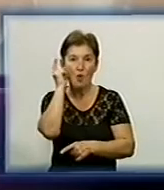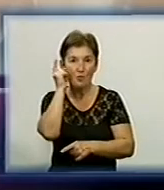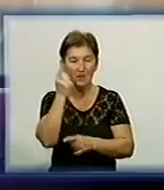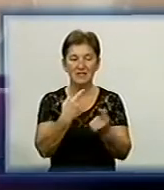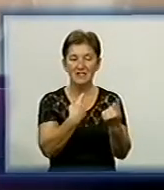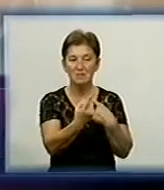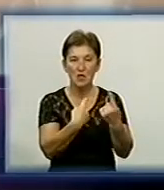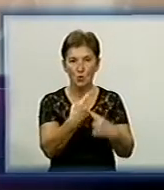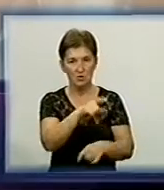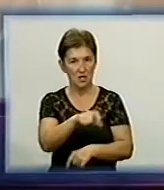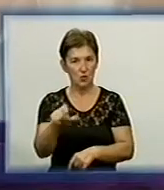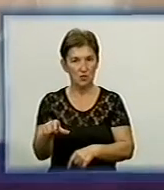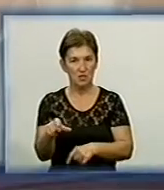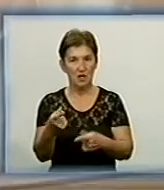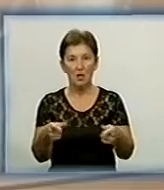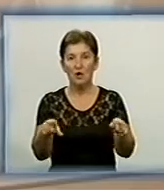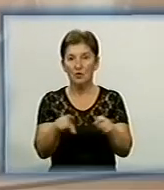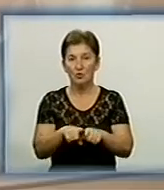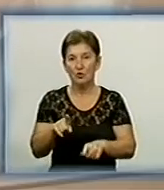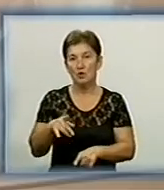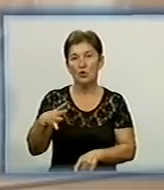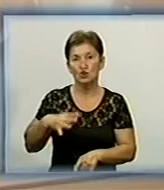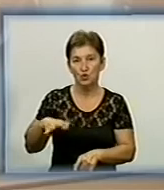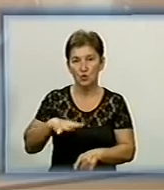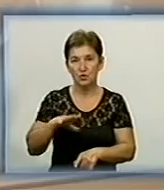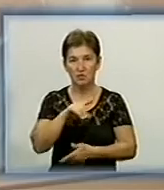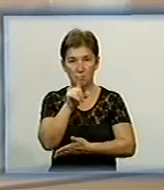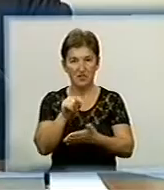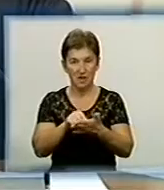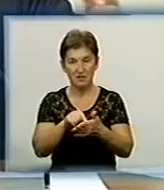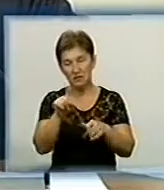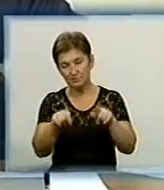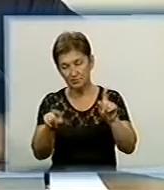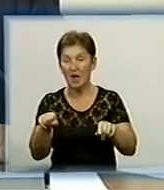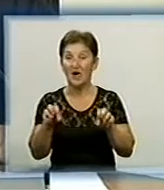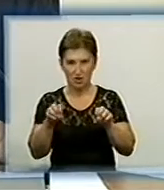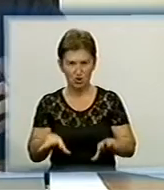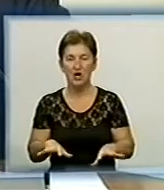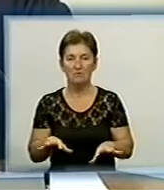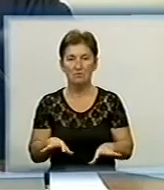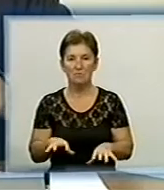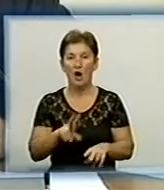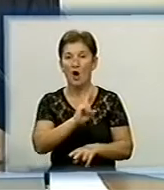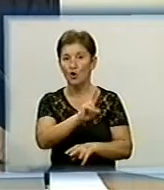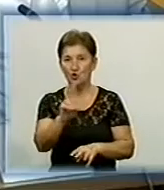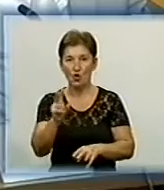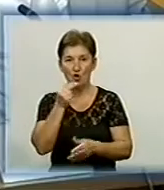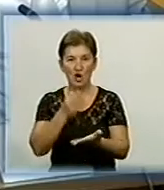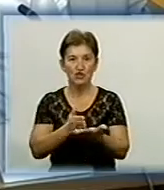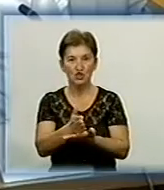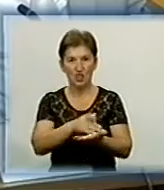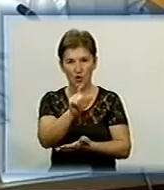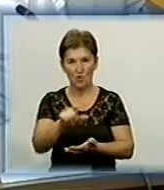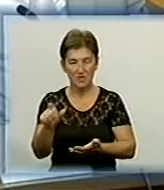спілкуються люди, і таким чином то, якож більшу частину питань ми вирішуємо Чиновники, які провинилися, отримали попередження від